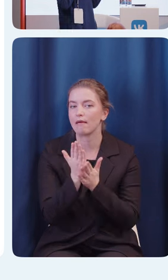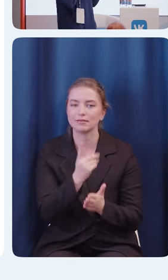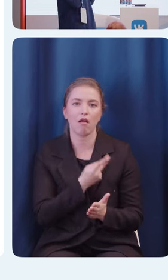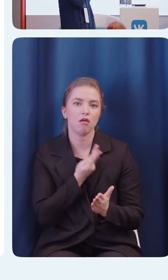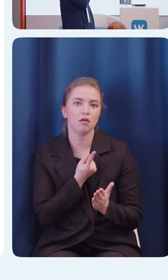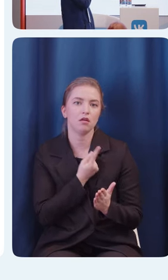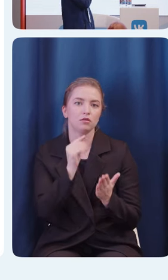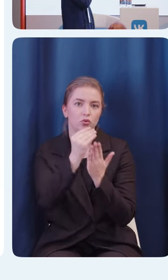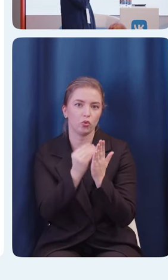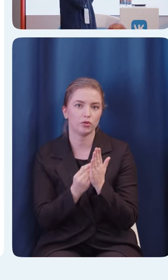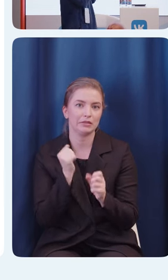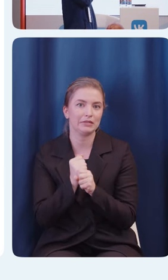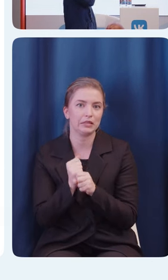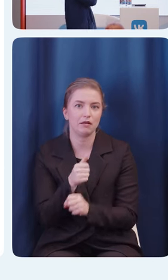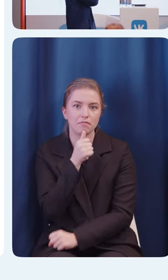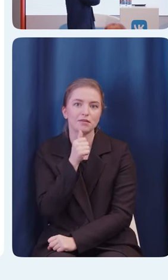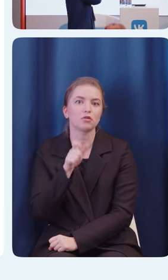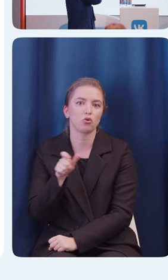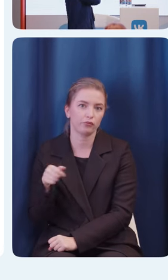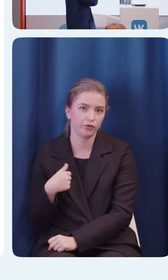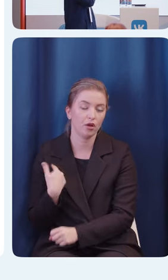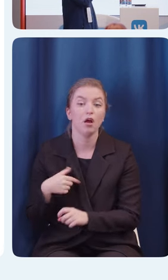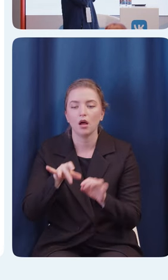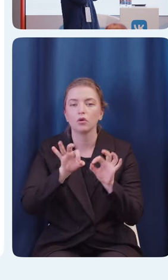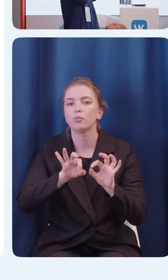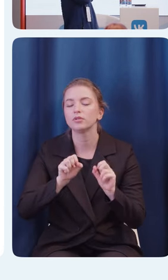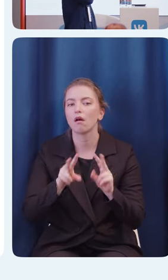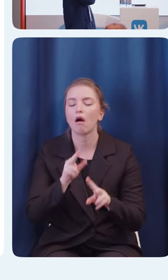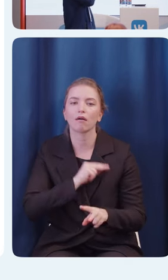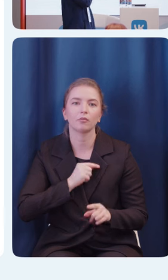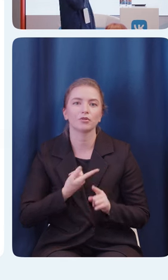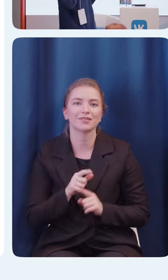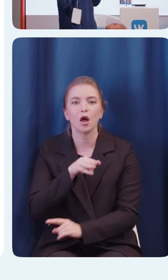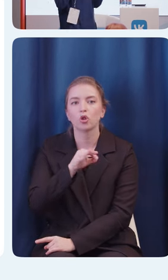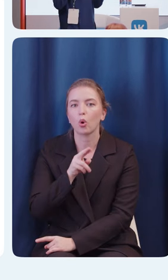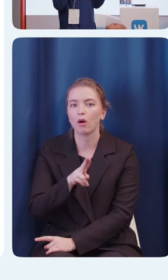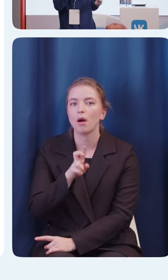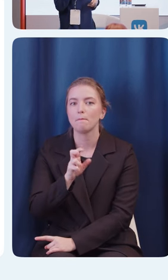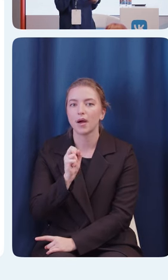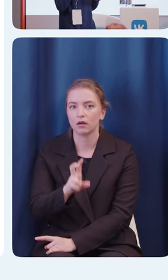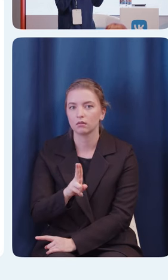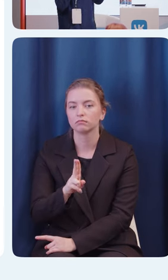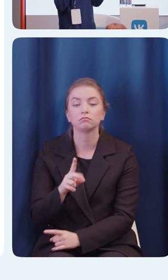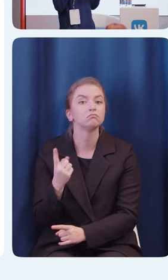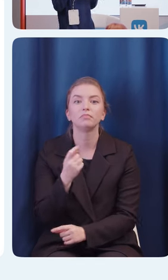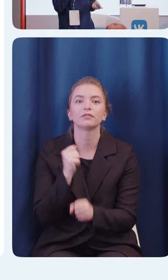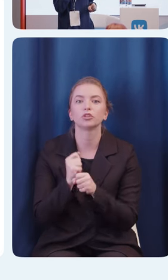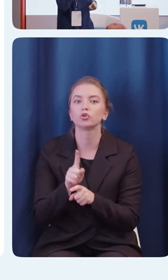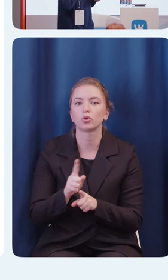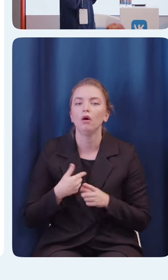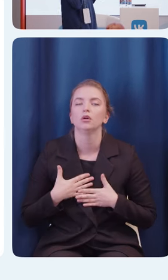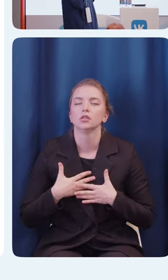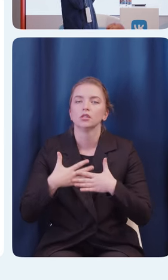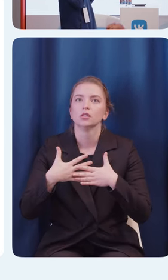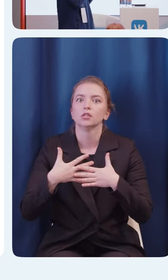написали такие бывалые тестировщики, как работать с токбэком. И такой самый первый шаг в ней – это сделать глубокий вдох.